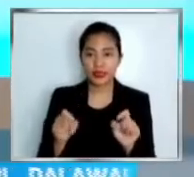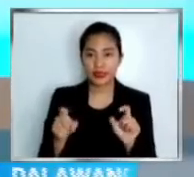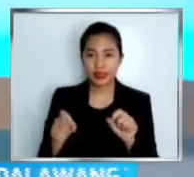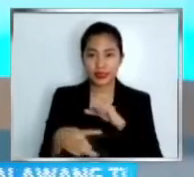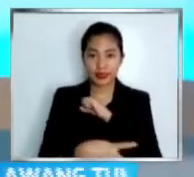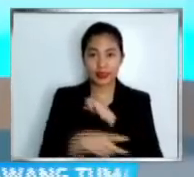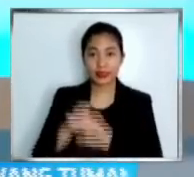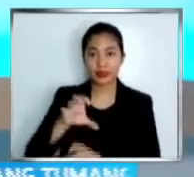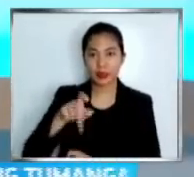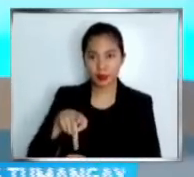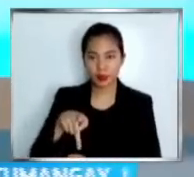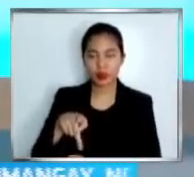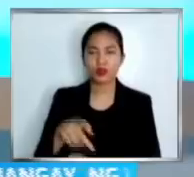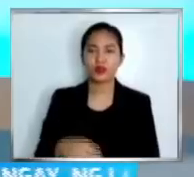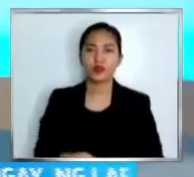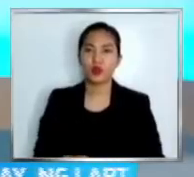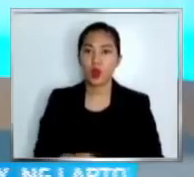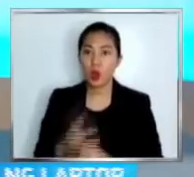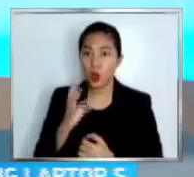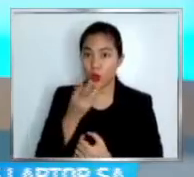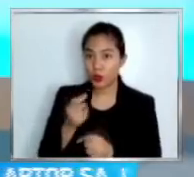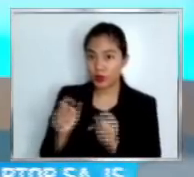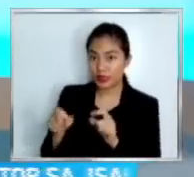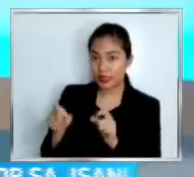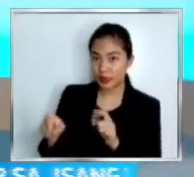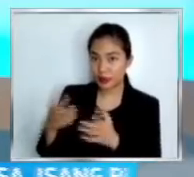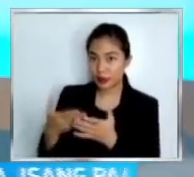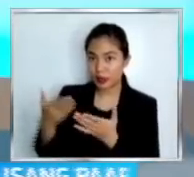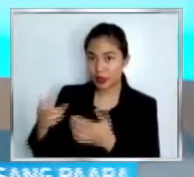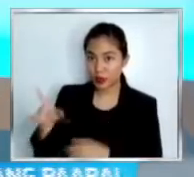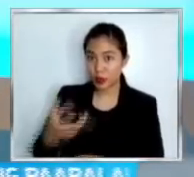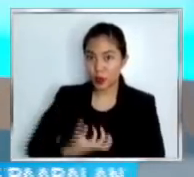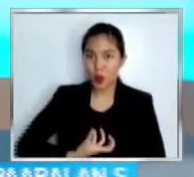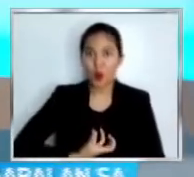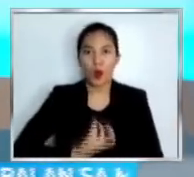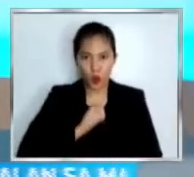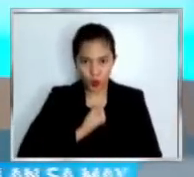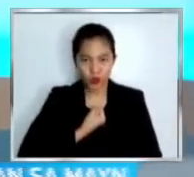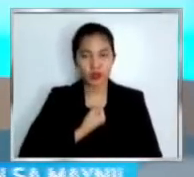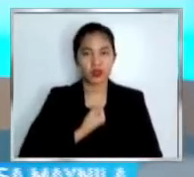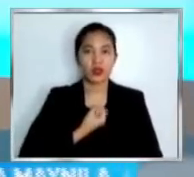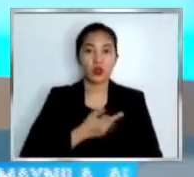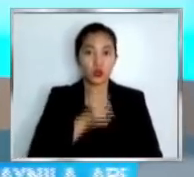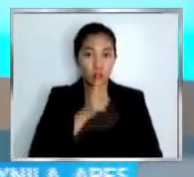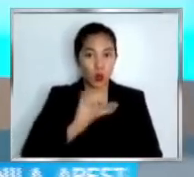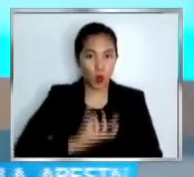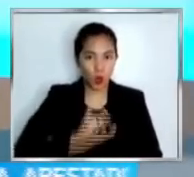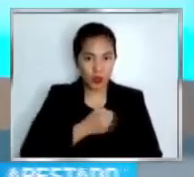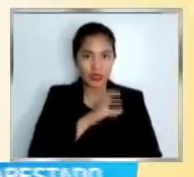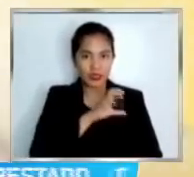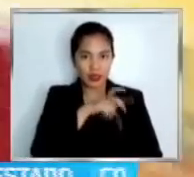nakatransaksyon niya ang mismo may-ari ng ninakaw na cellphone. Balitang hatid ni Jonathan Andan.